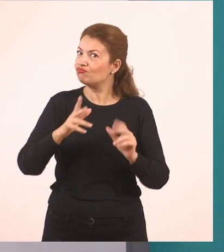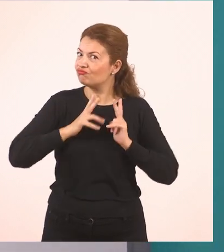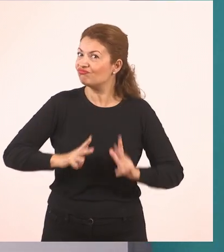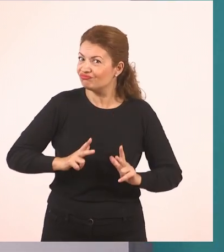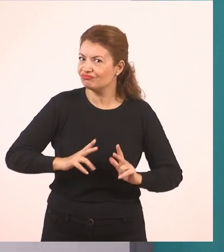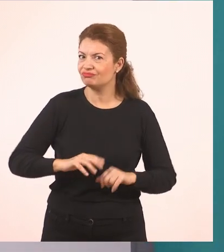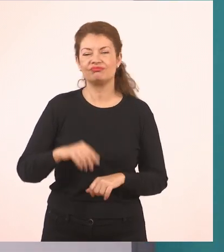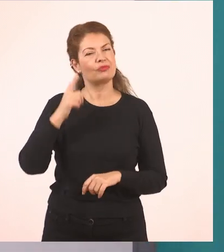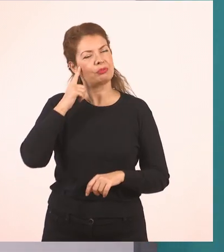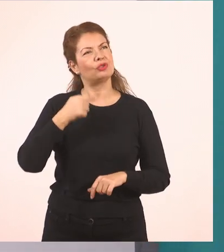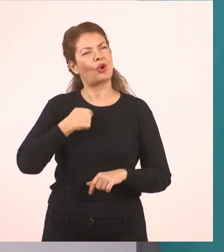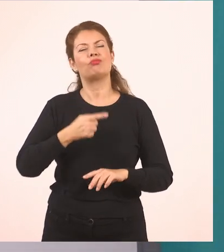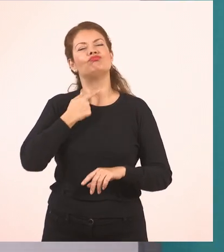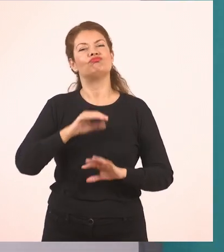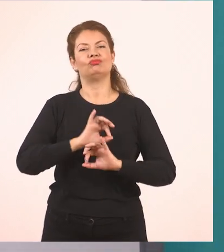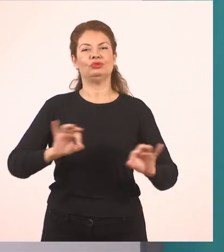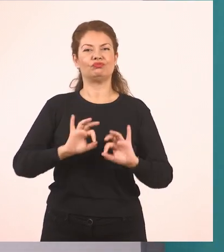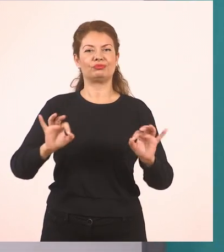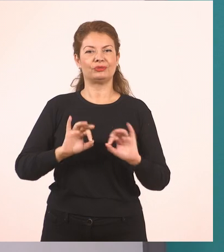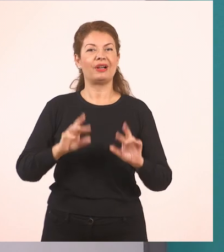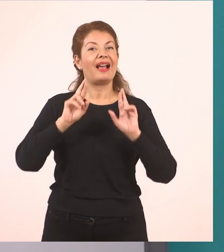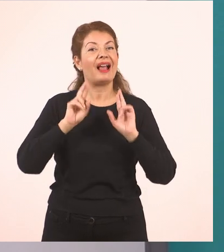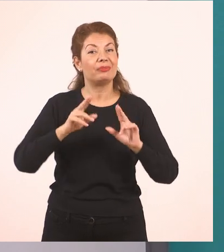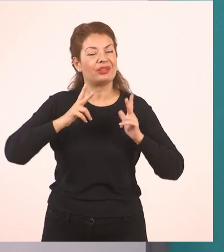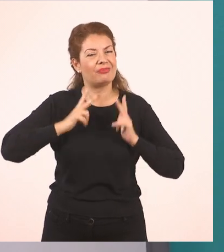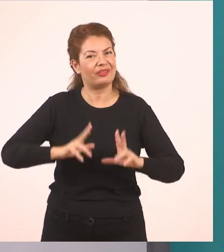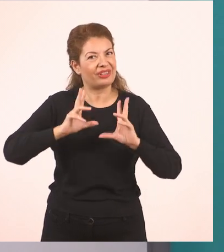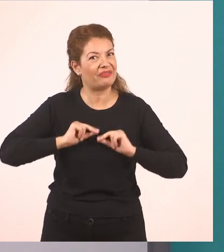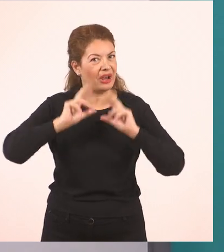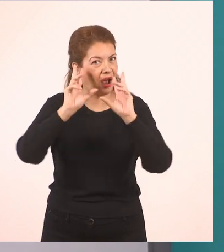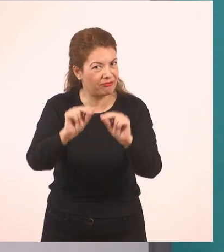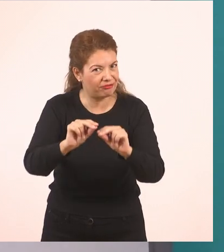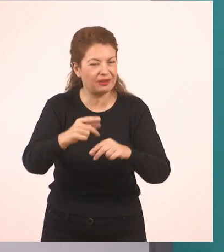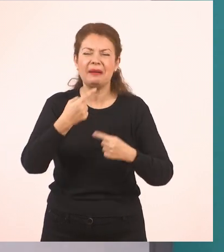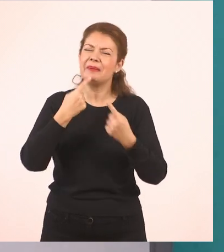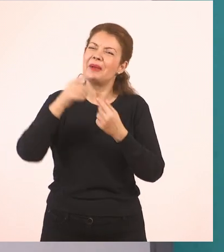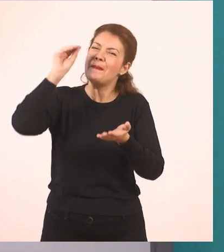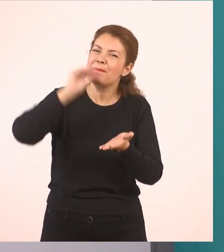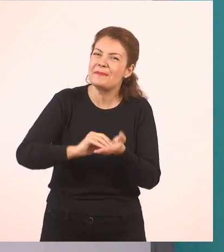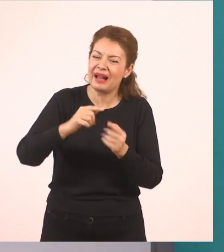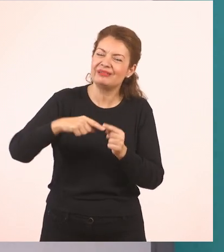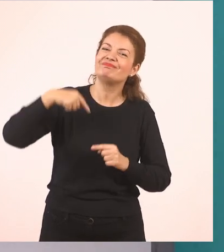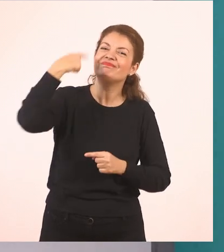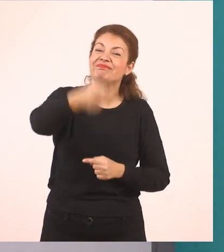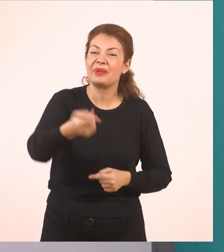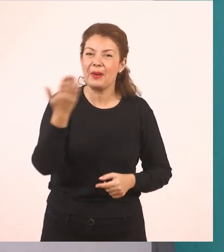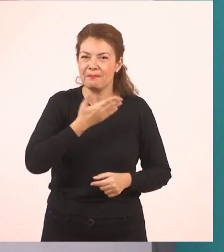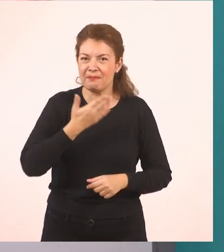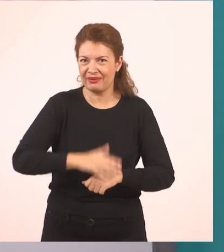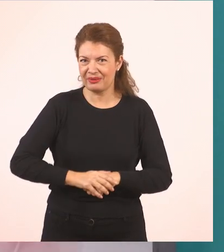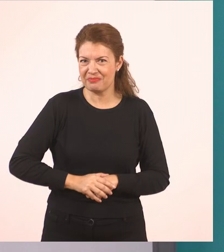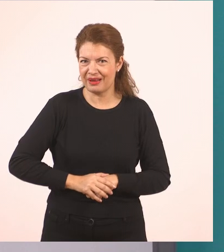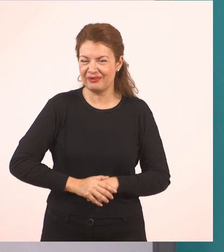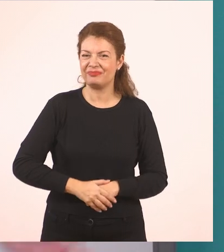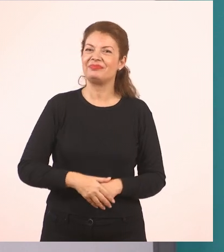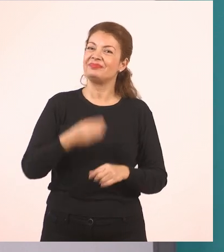Εγώ είμαι καλυμμένη. Ελπίζω να το απόλαυσες όσο εγώ. Εμείς θα τα πούμε ξανά την επόμενη φορά. Να